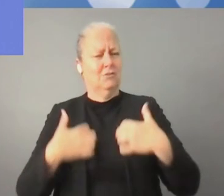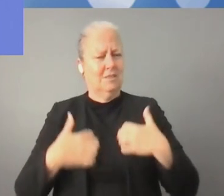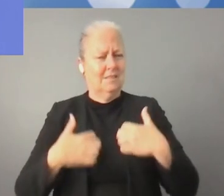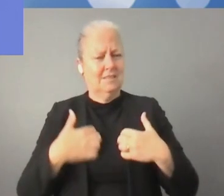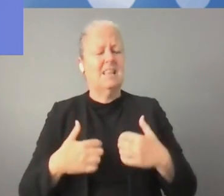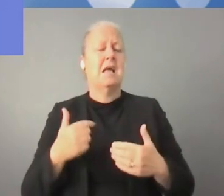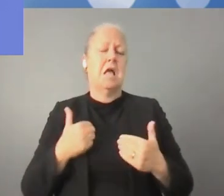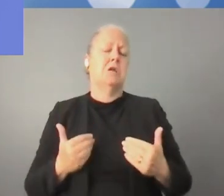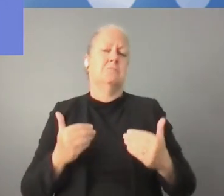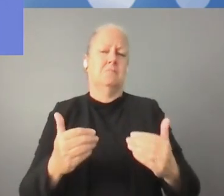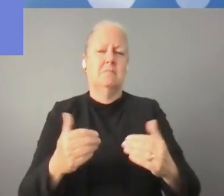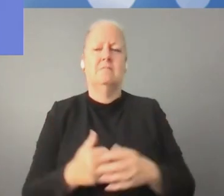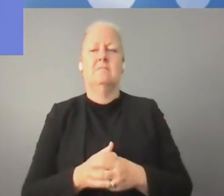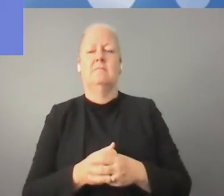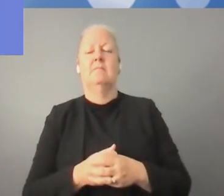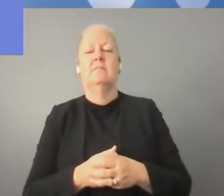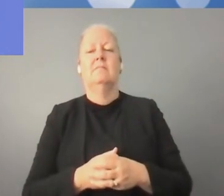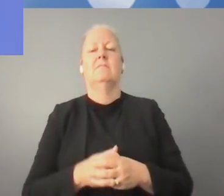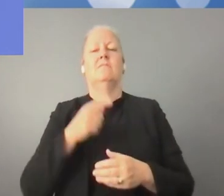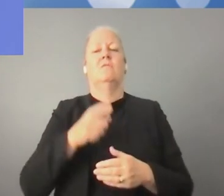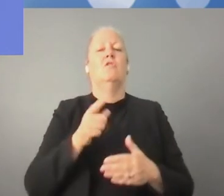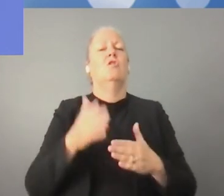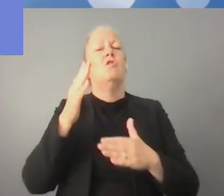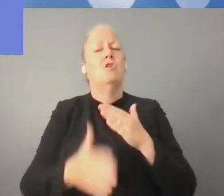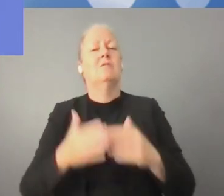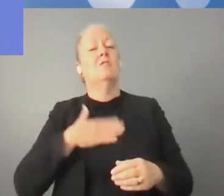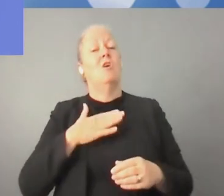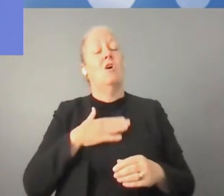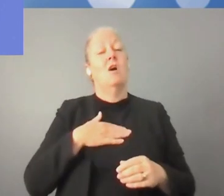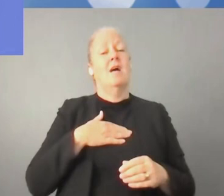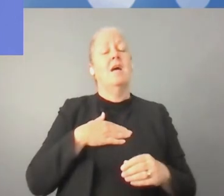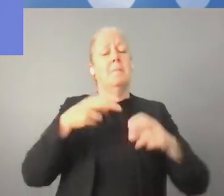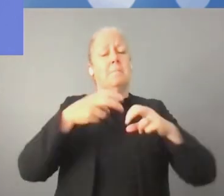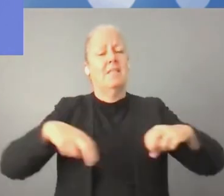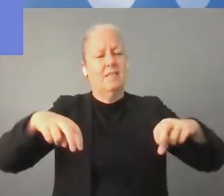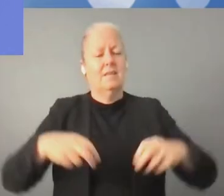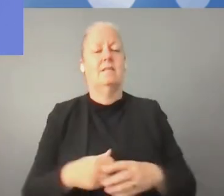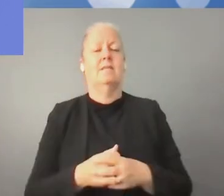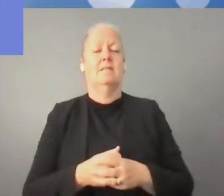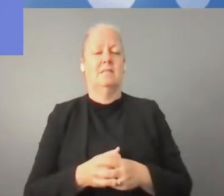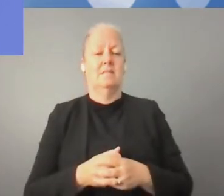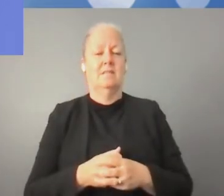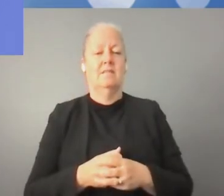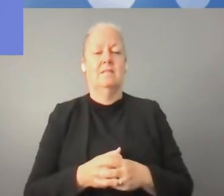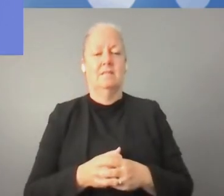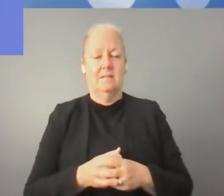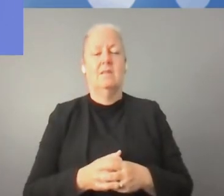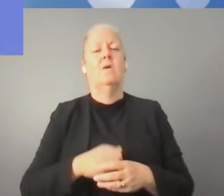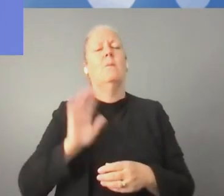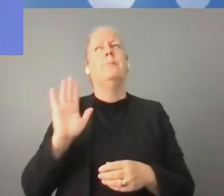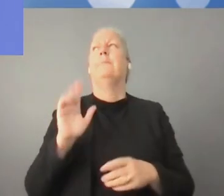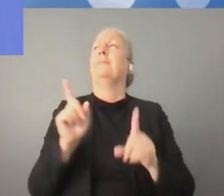وقتنا النقاش مشوق للغاية. نستطيع أن